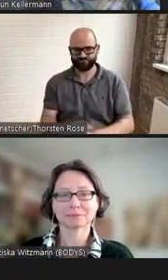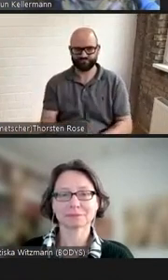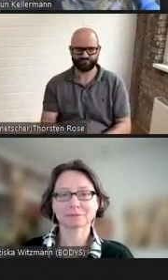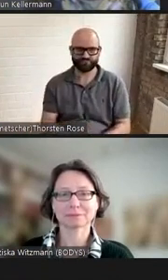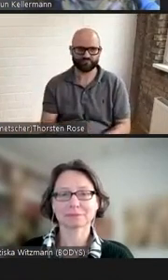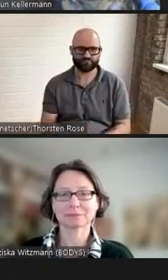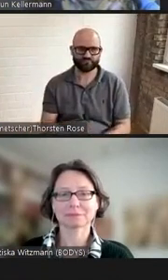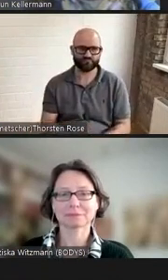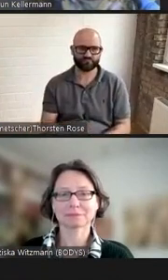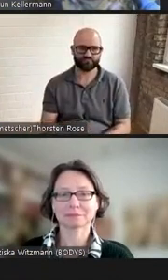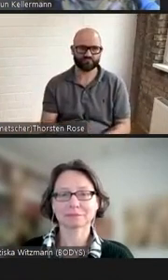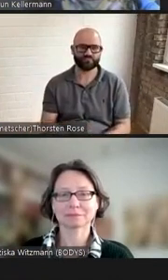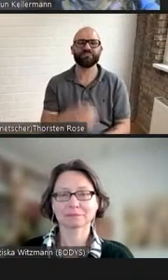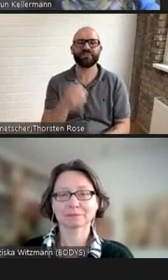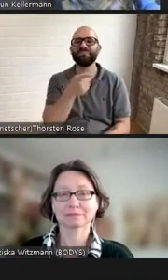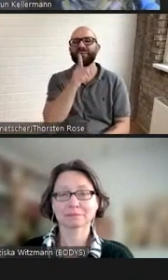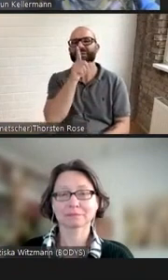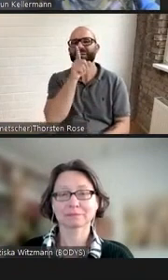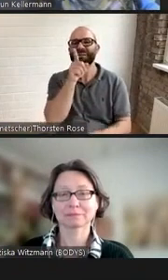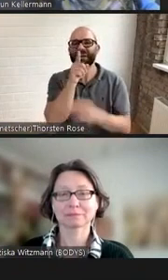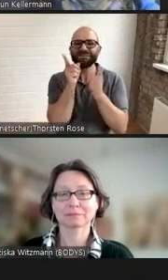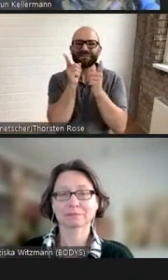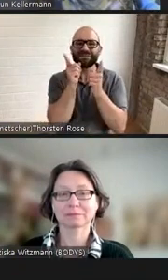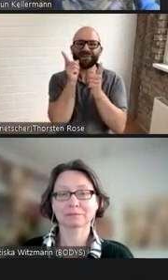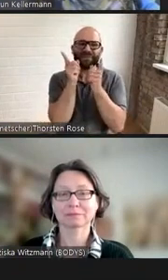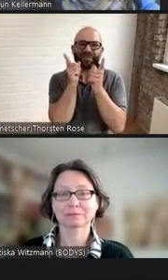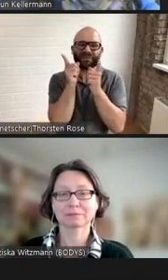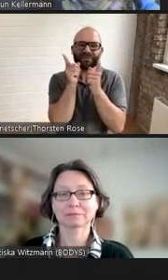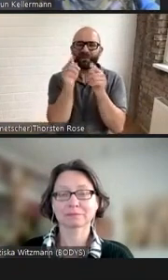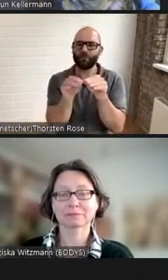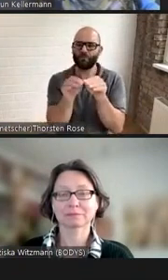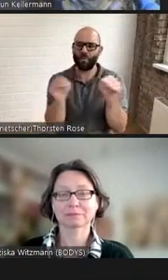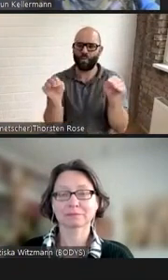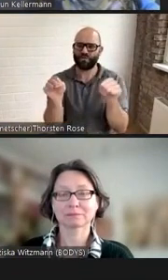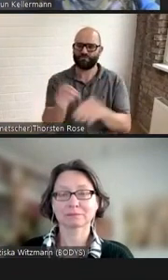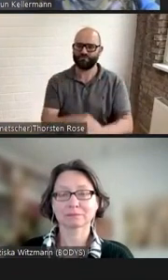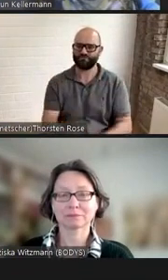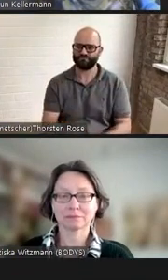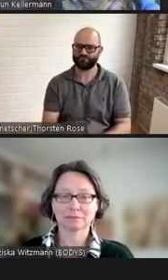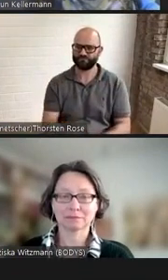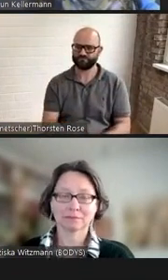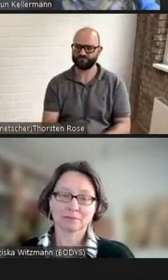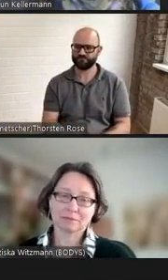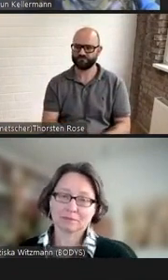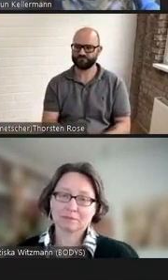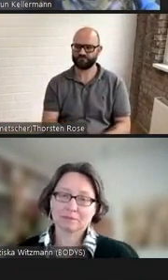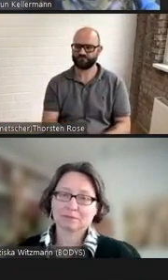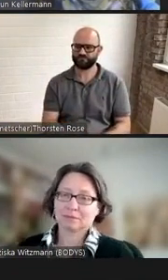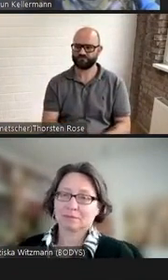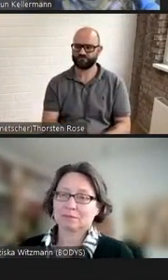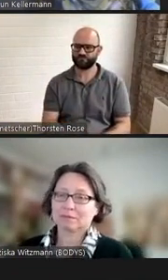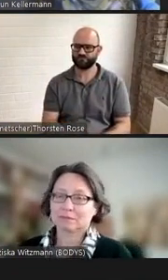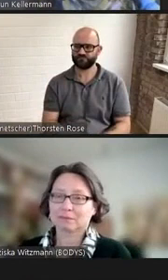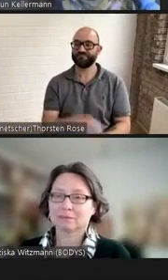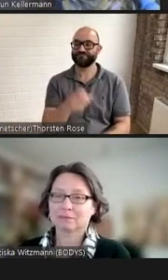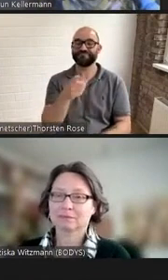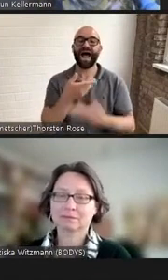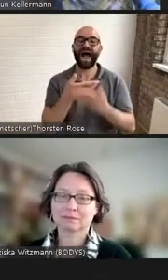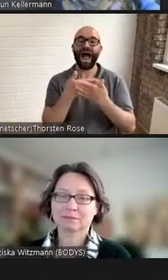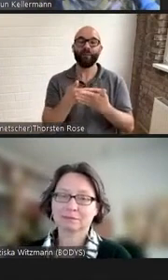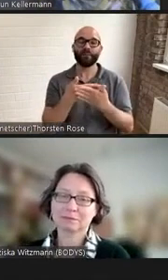Wimmern am Boden, während die Anne stumpf sich daneben stand.